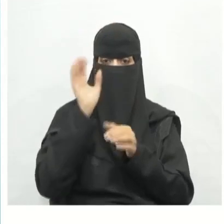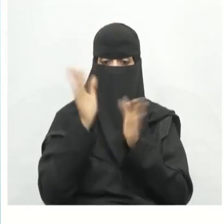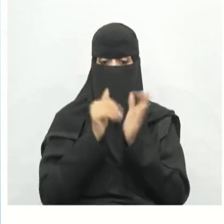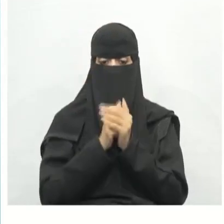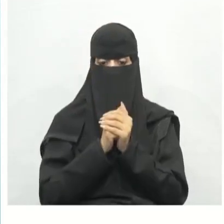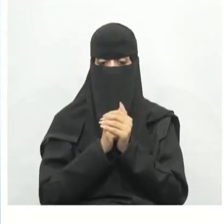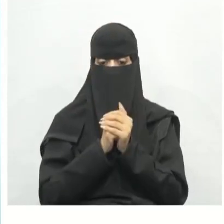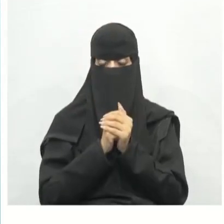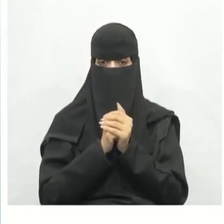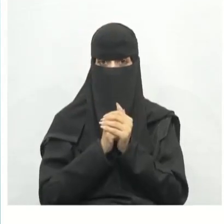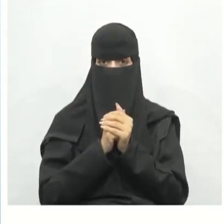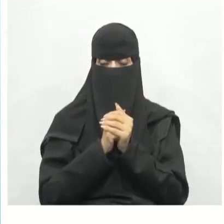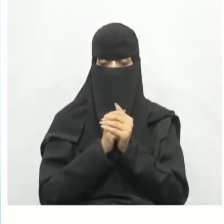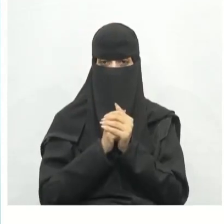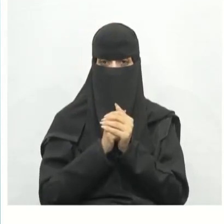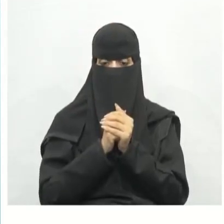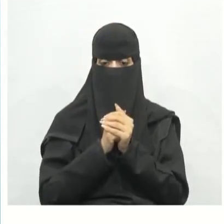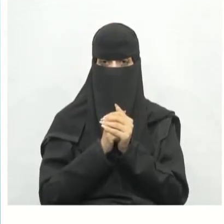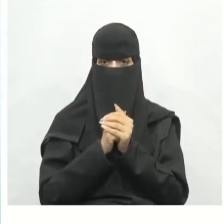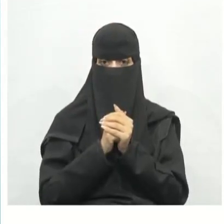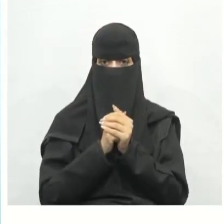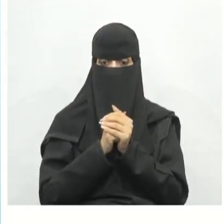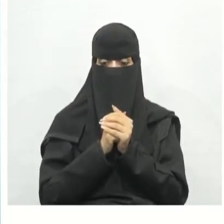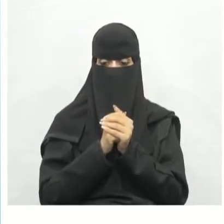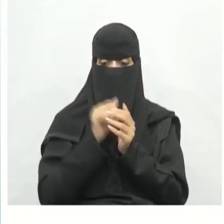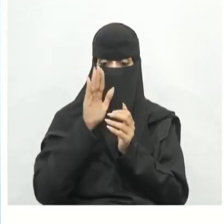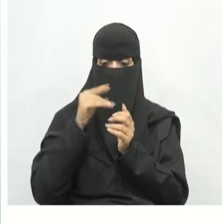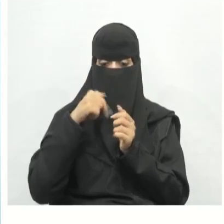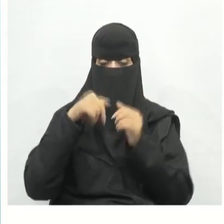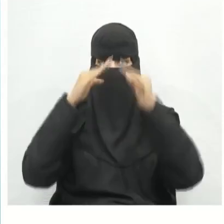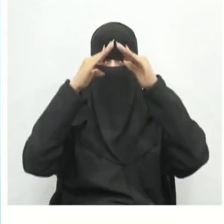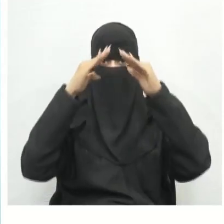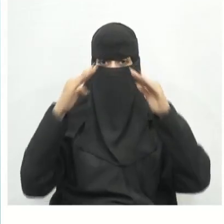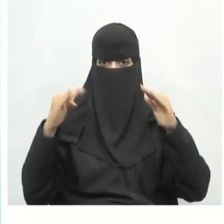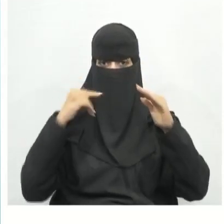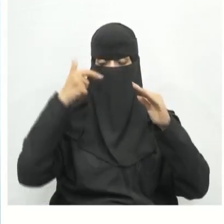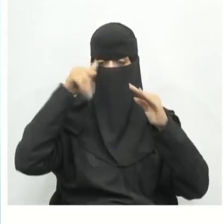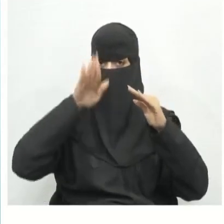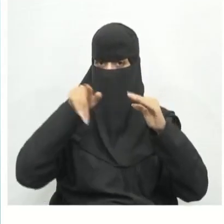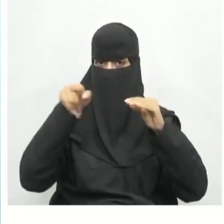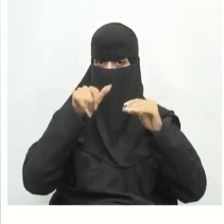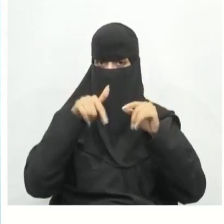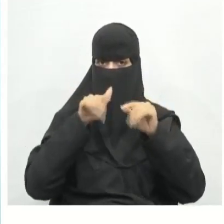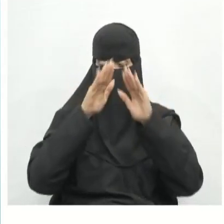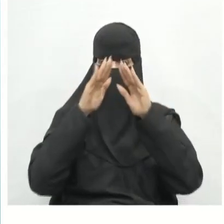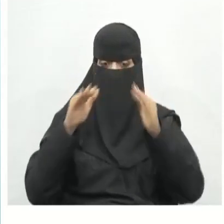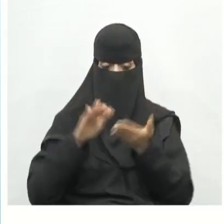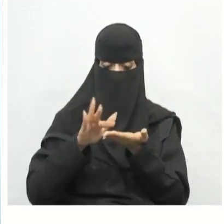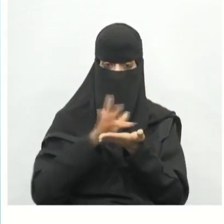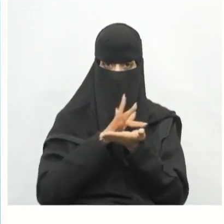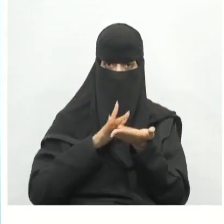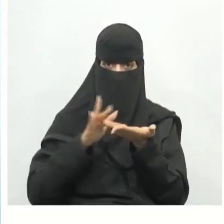واحد يتناقص تتريجيا إلى نقطة معينة أيضا من الأمثلة الهرم وهو شكل ذو قاعدة